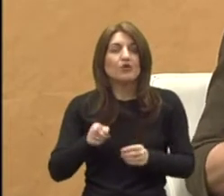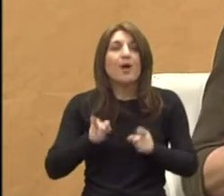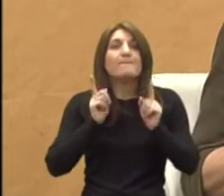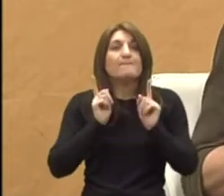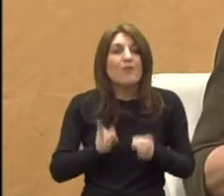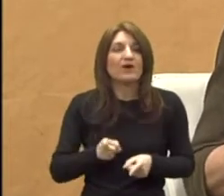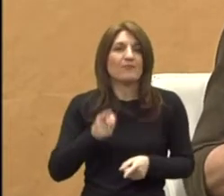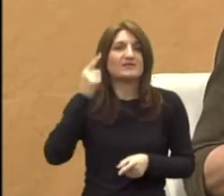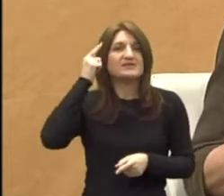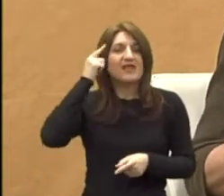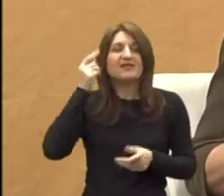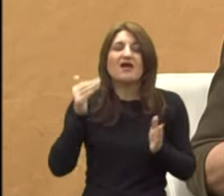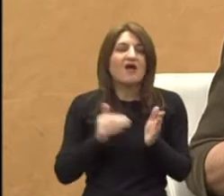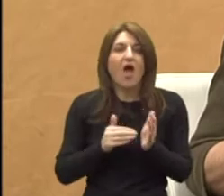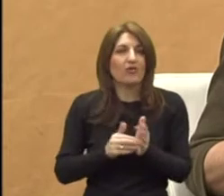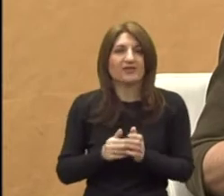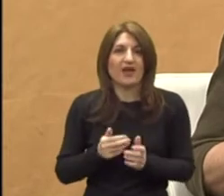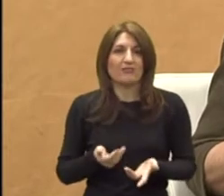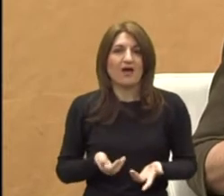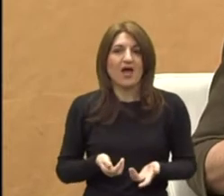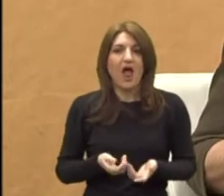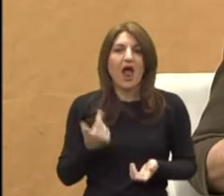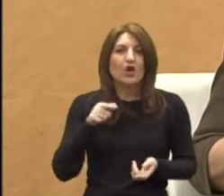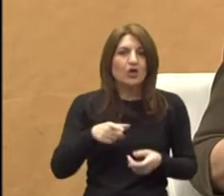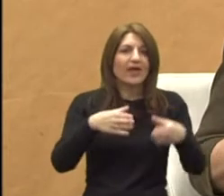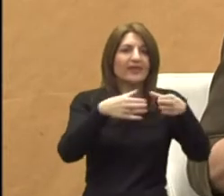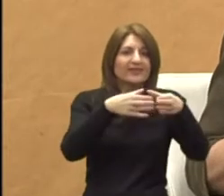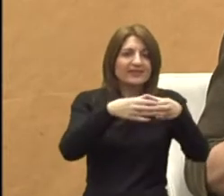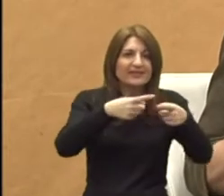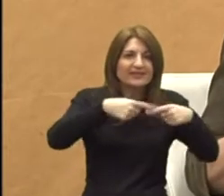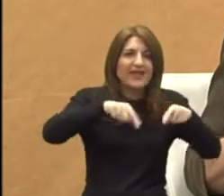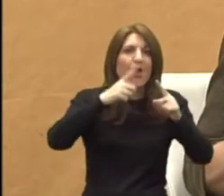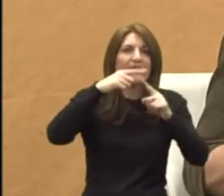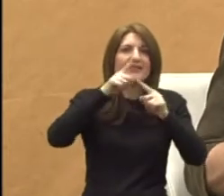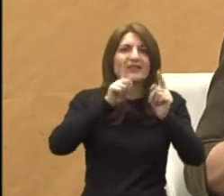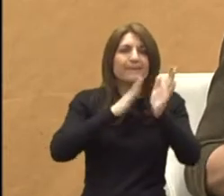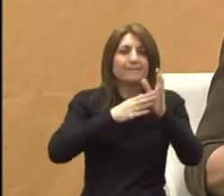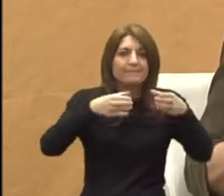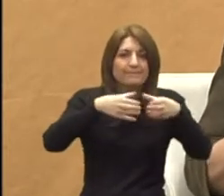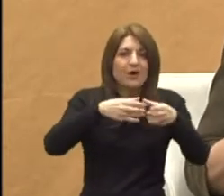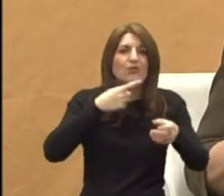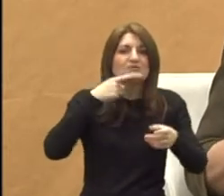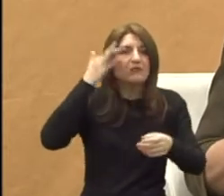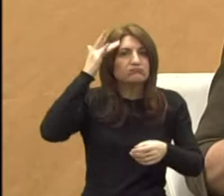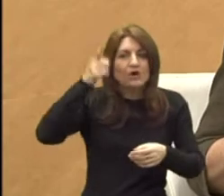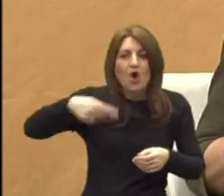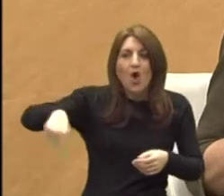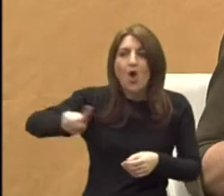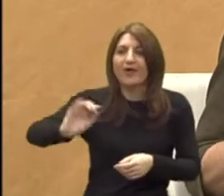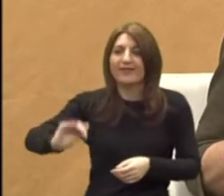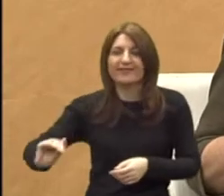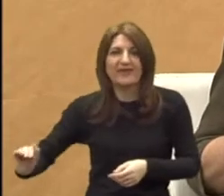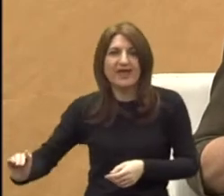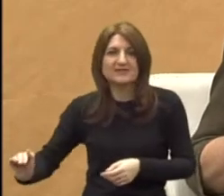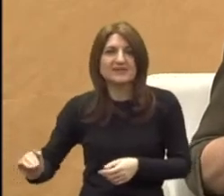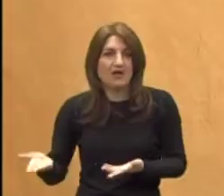na te stvari znati i odgovoriti. Znači, mi meni sad govorite o timu koji se brine o toj djeci. O timu koji se brine o toj djeci. Njihove upitnosti